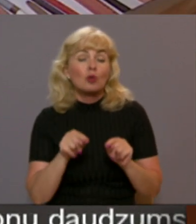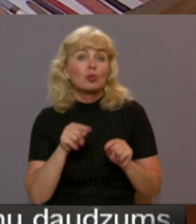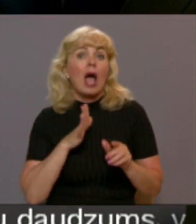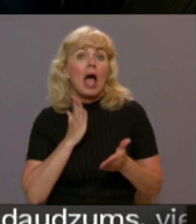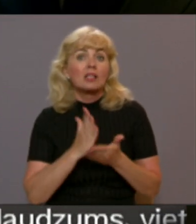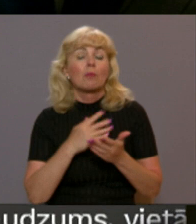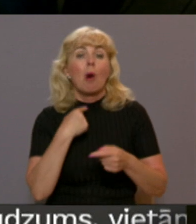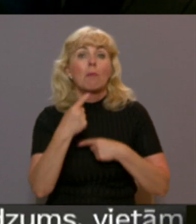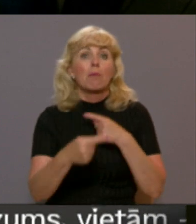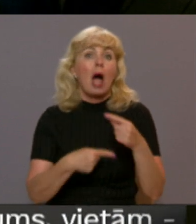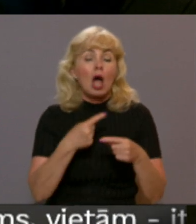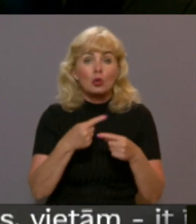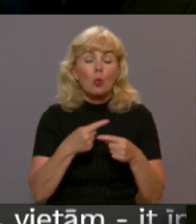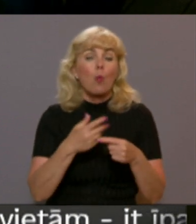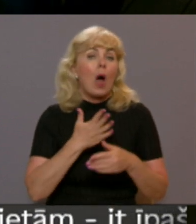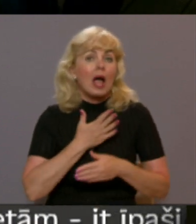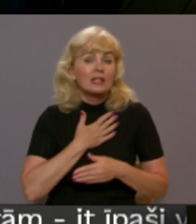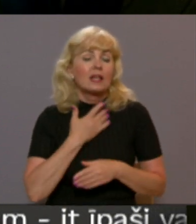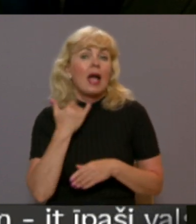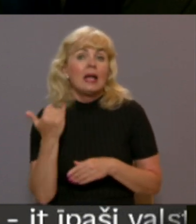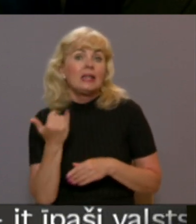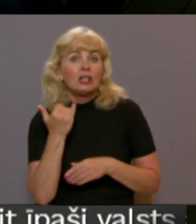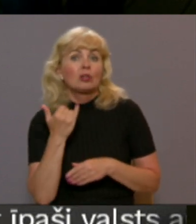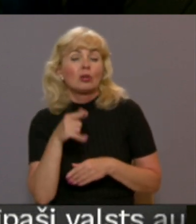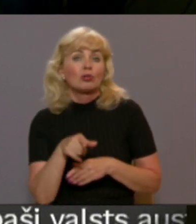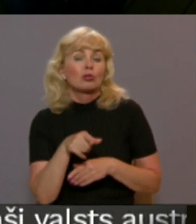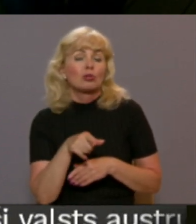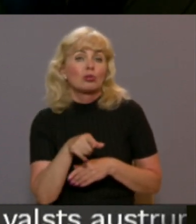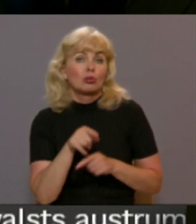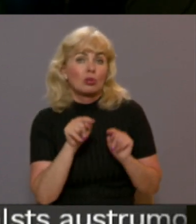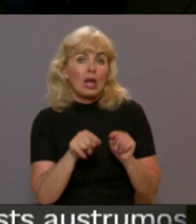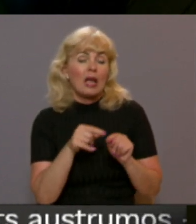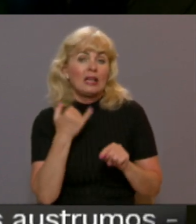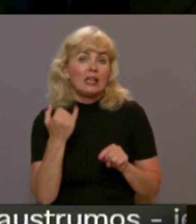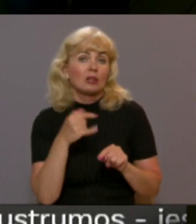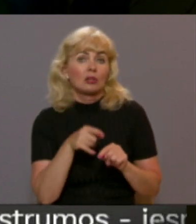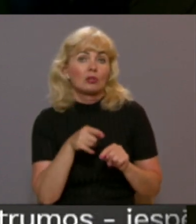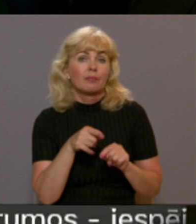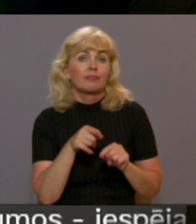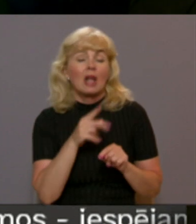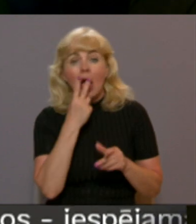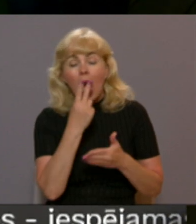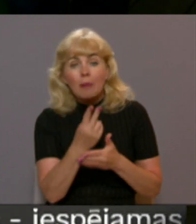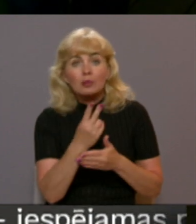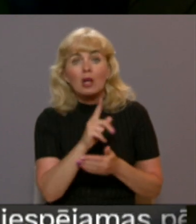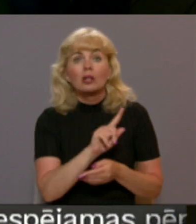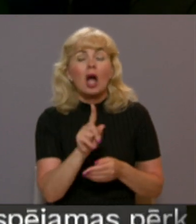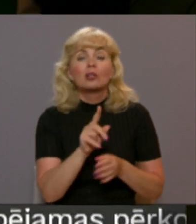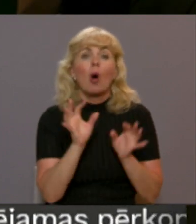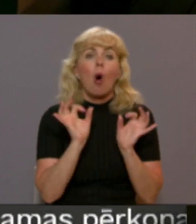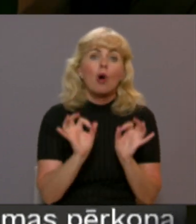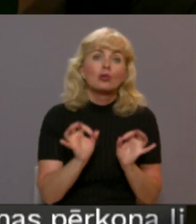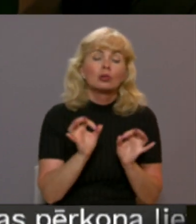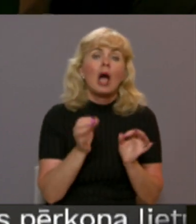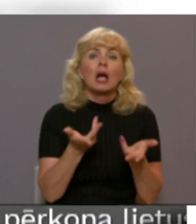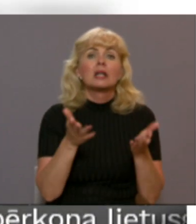montos. Man arī interesē šo to pošu paskatāt, kas ir no origināla un kas